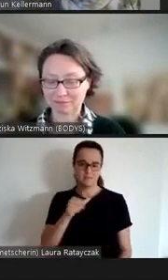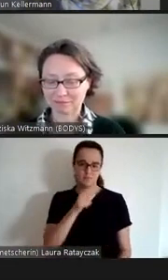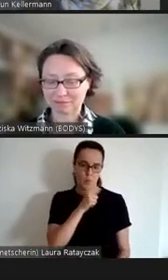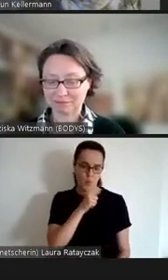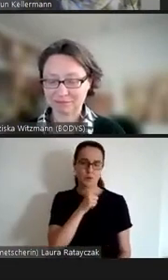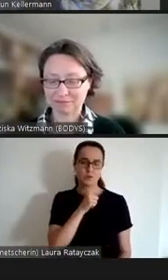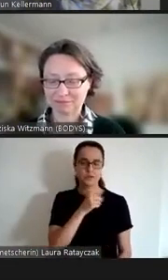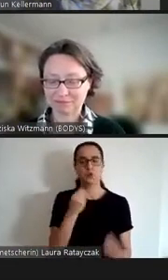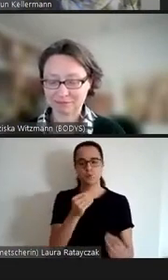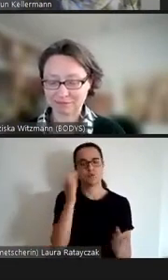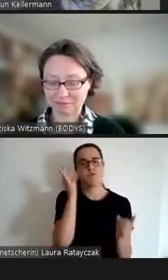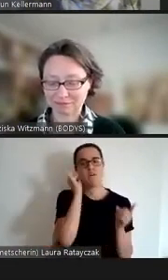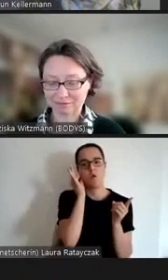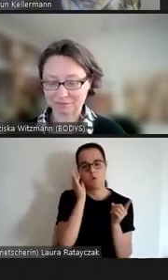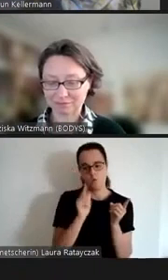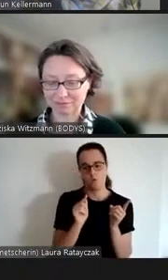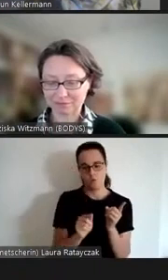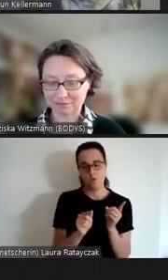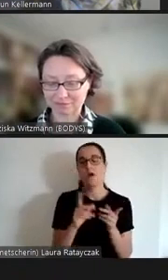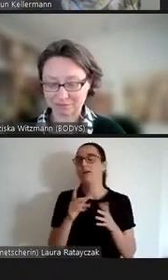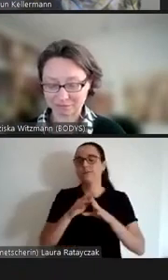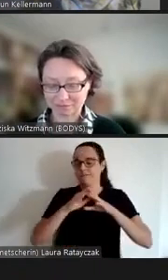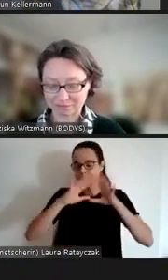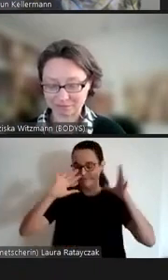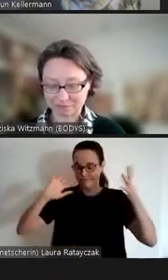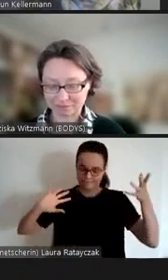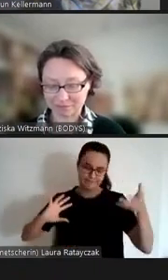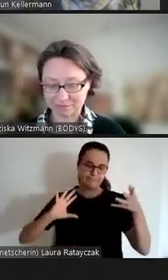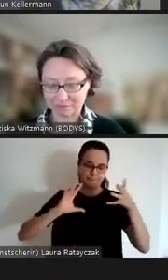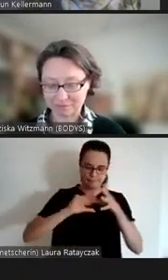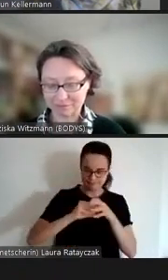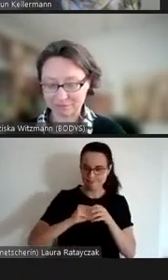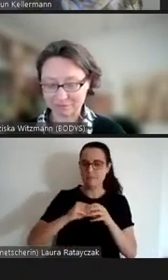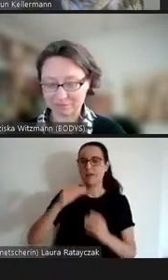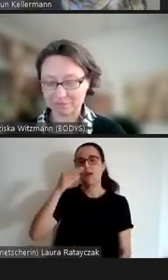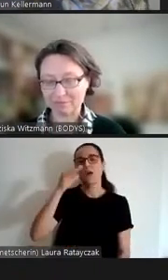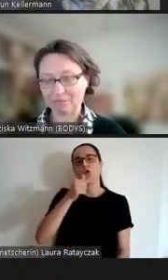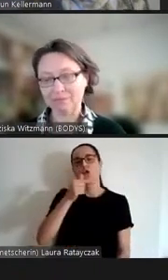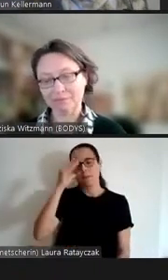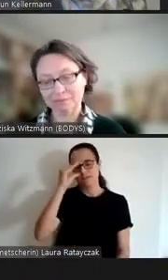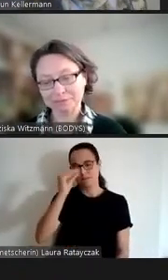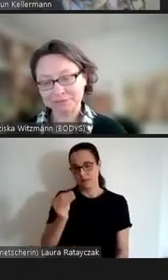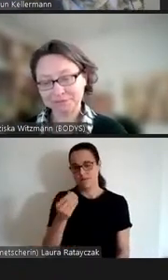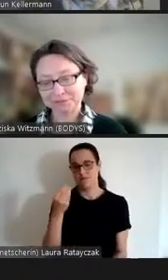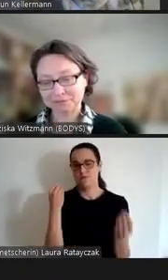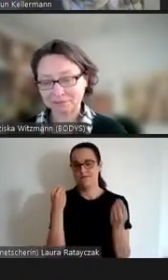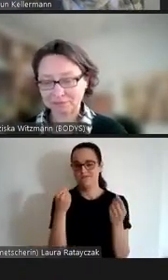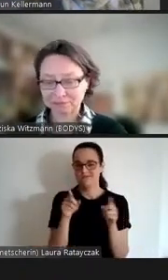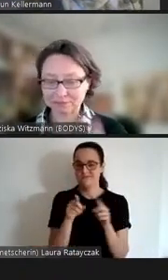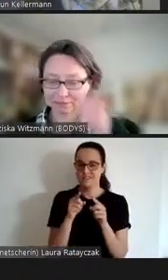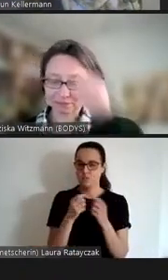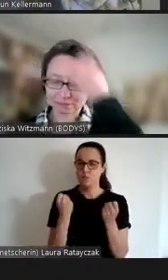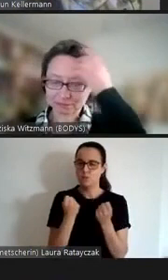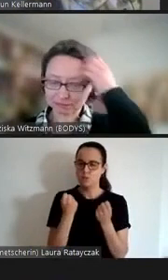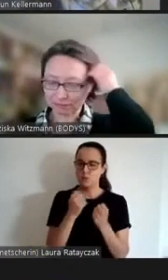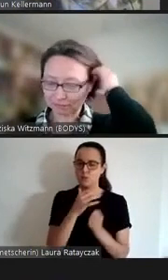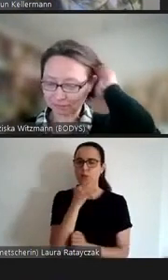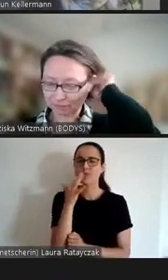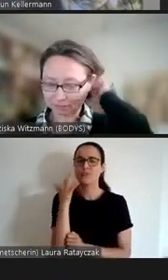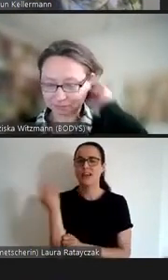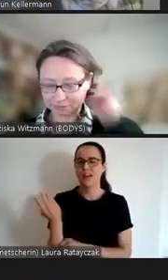langer Rede kurzer Sinn Thomas Mann hantiert hier mit einer Menge von Dingen